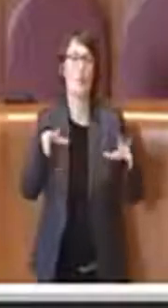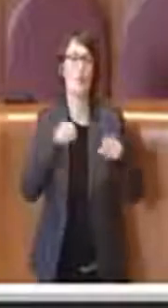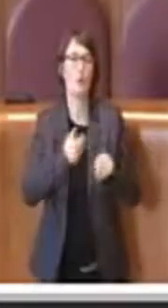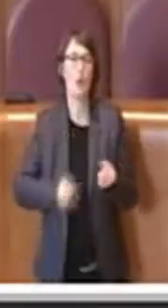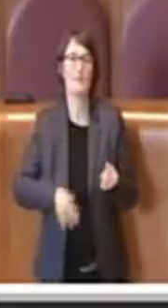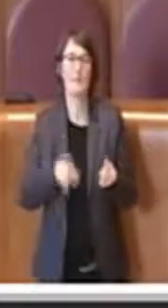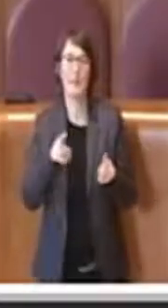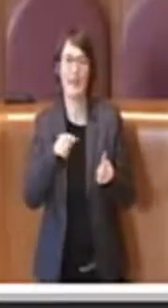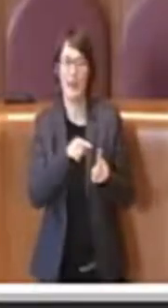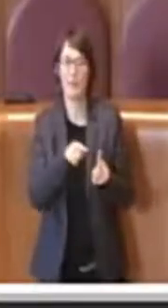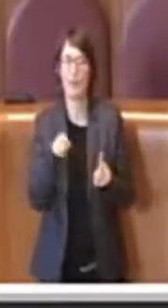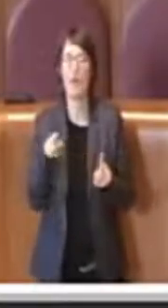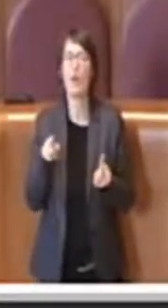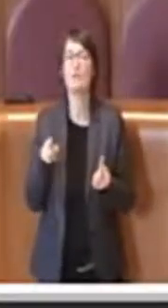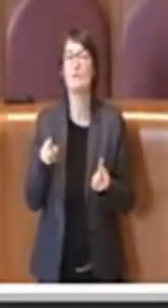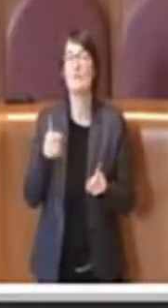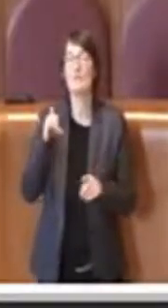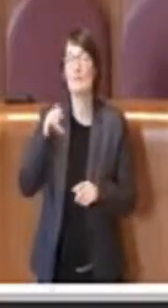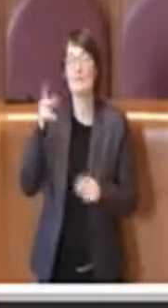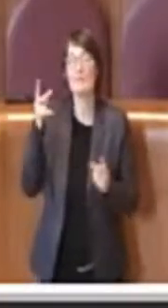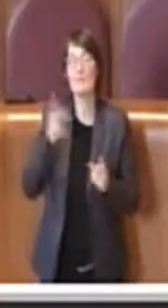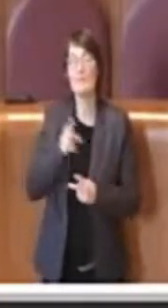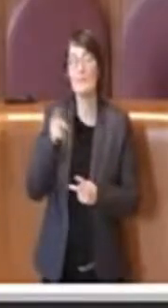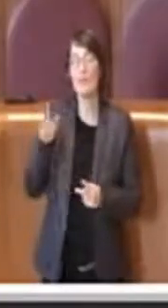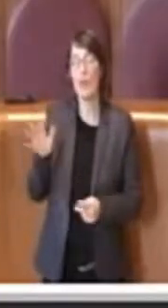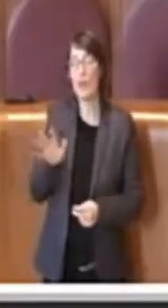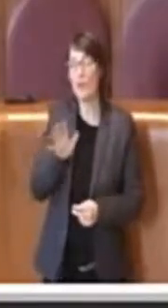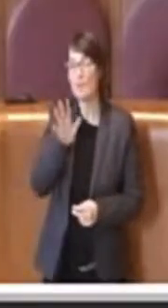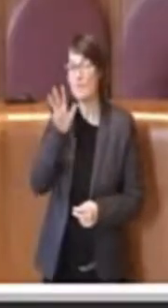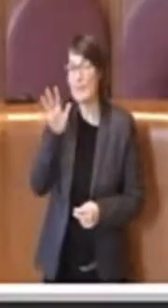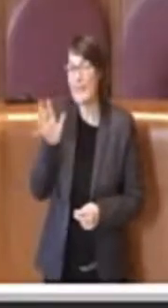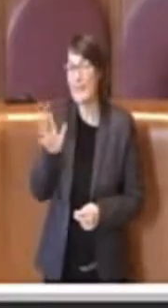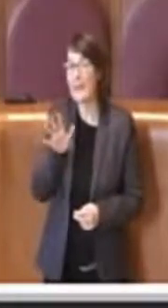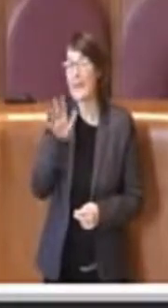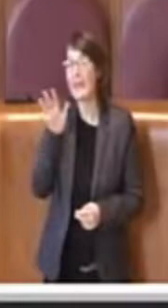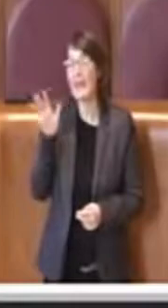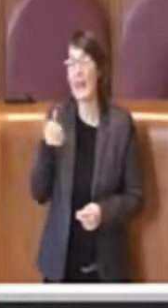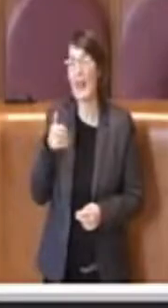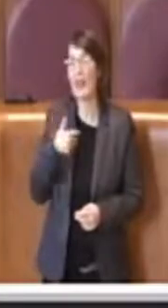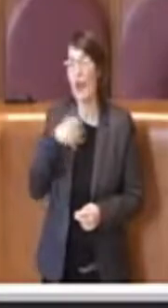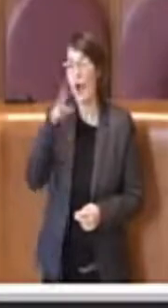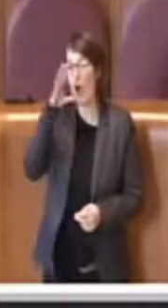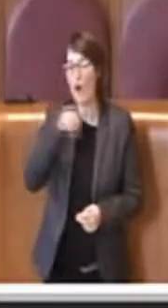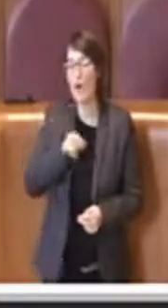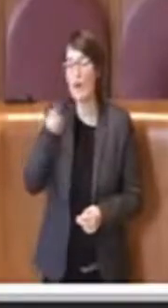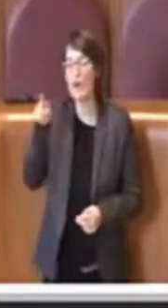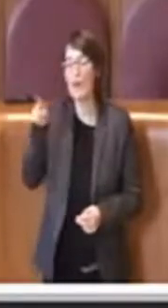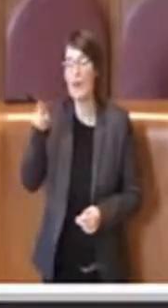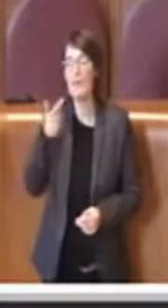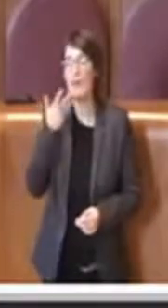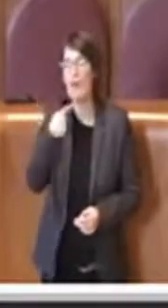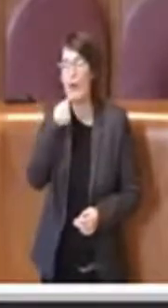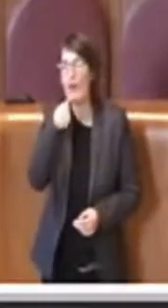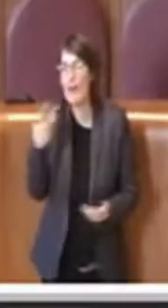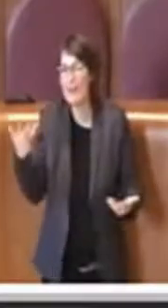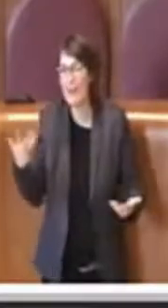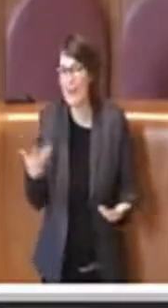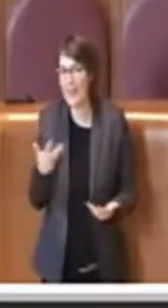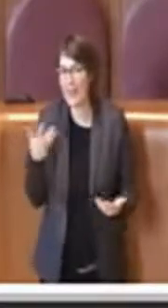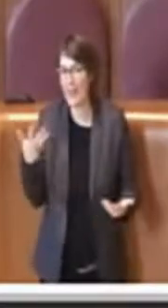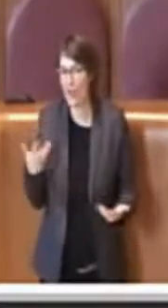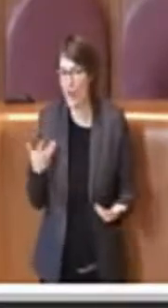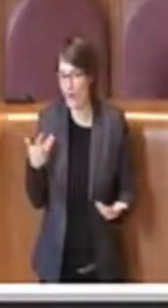Sì, tra l'altro credo di avere intuito cosa avesse intenzione di dire il consigliere Pelonzi, che